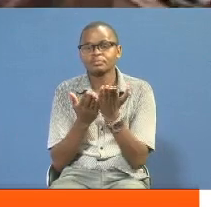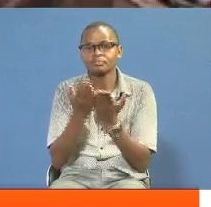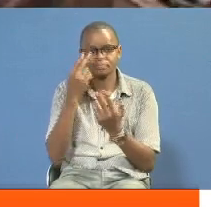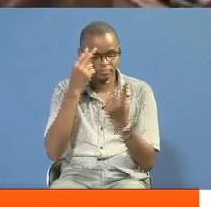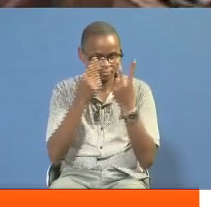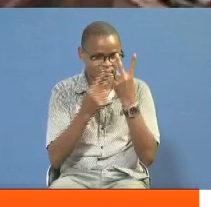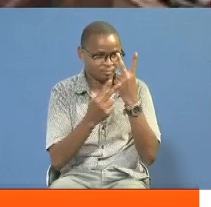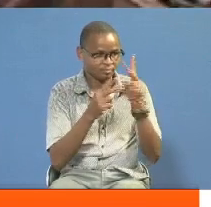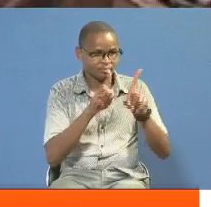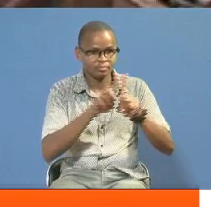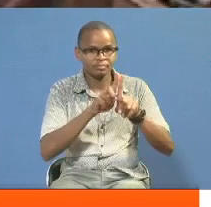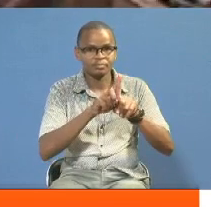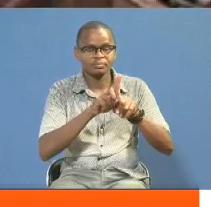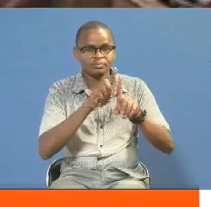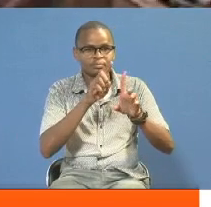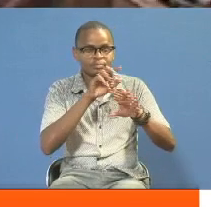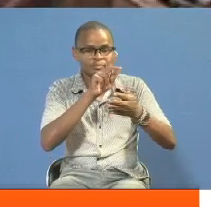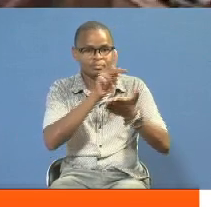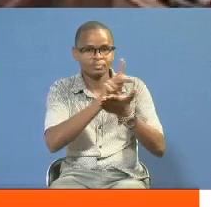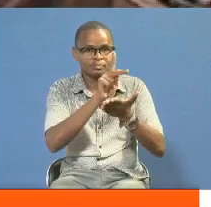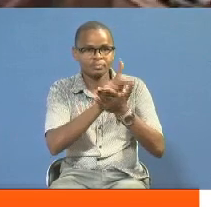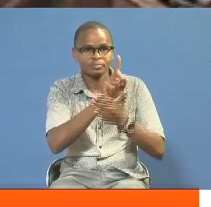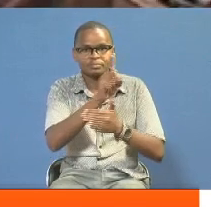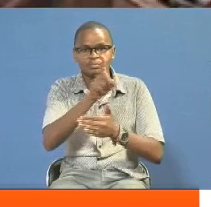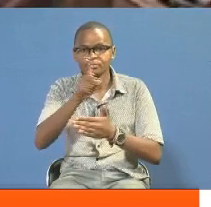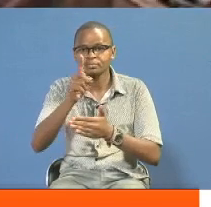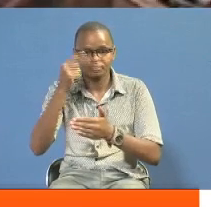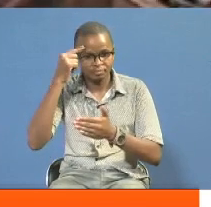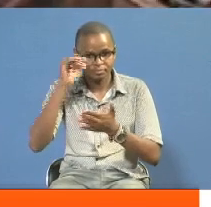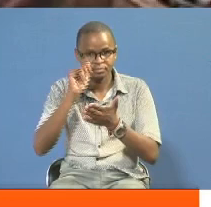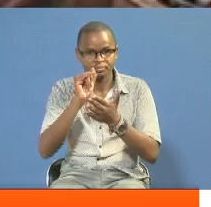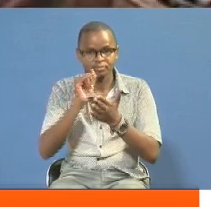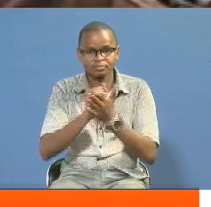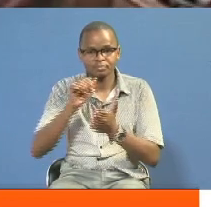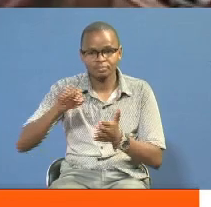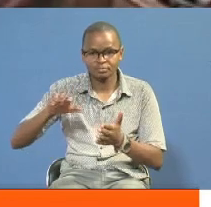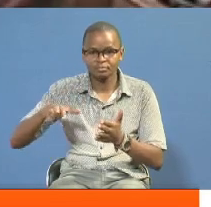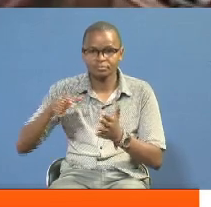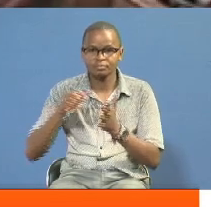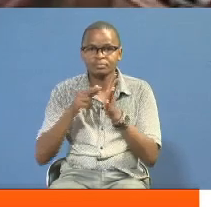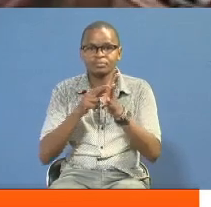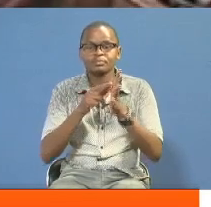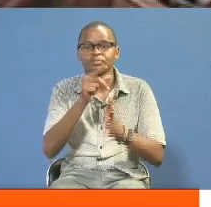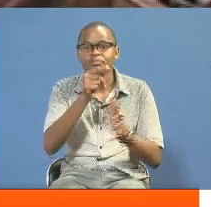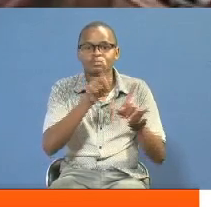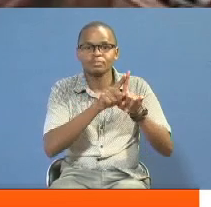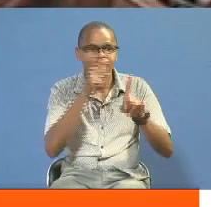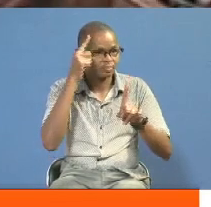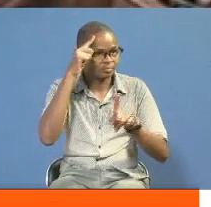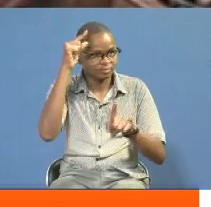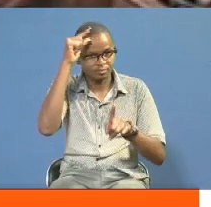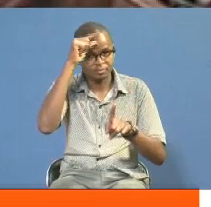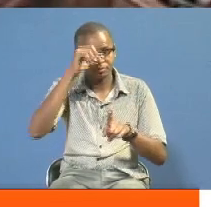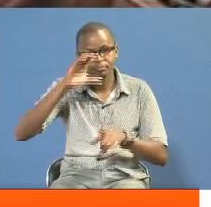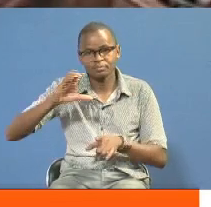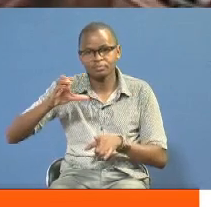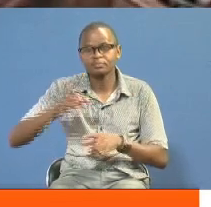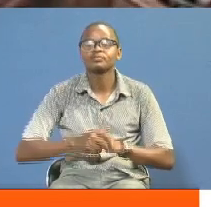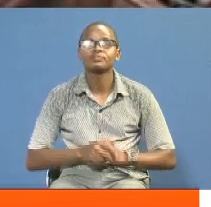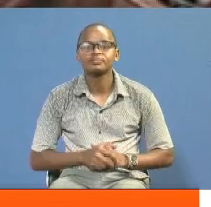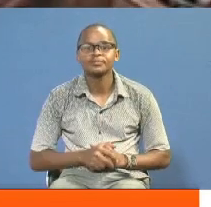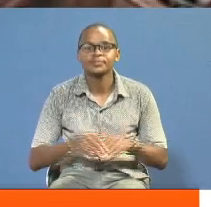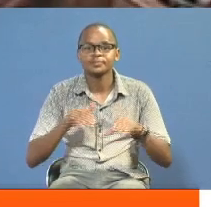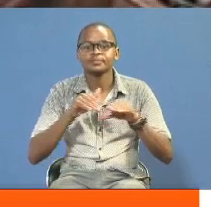iliangaziwa Hukuwa zina ya kitaifa ikikashifiwa kwa mtindwa kuchelewesha uwasili shaji wa feather kwenye serikali za county